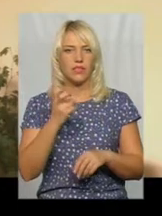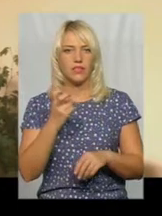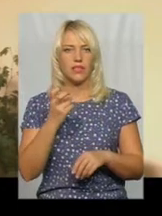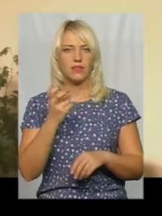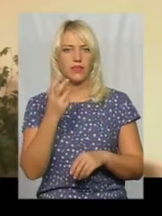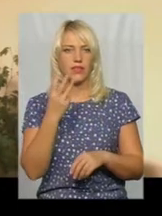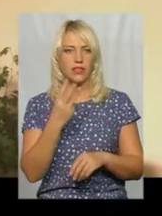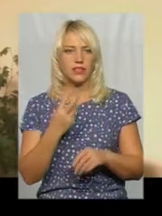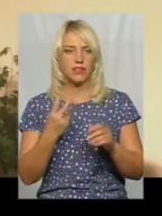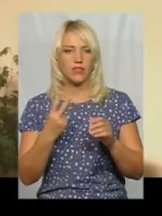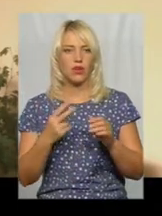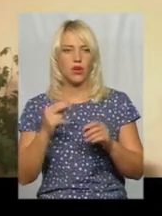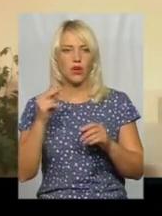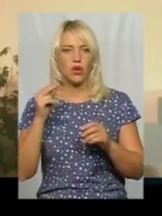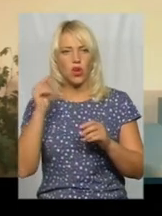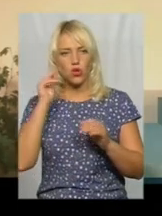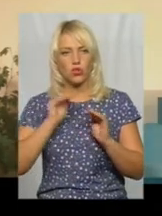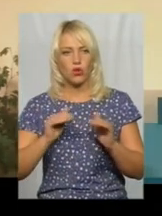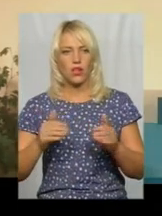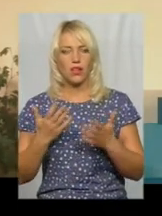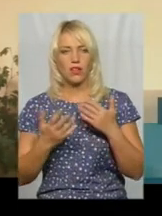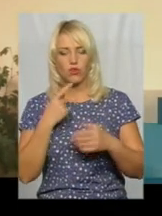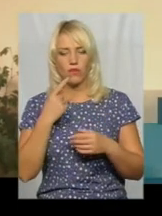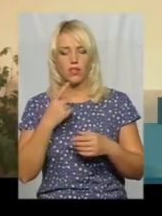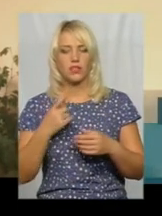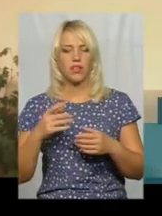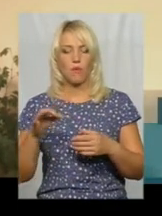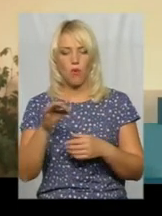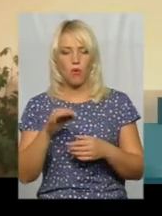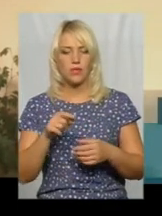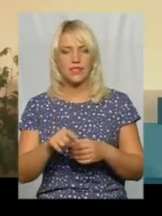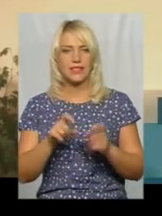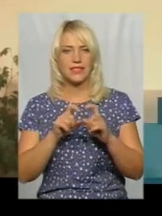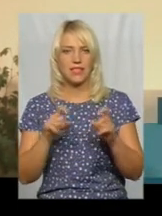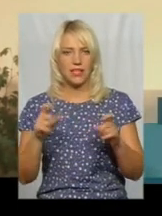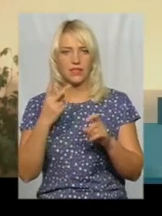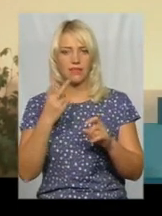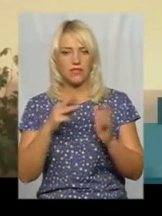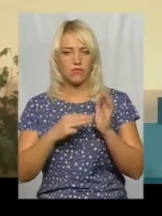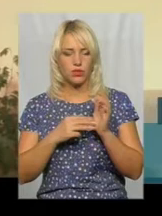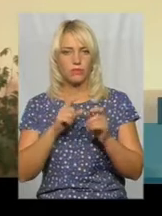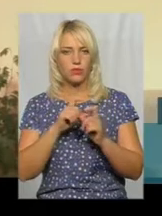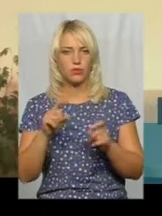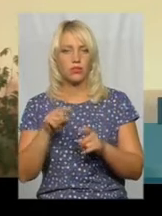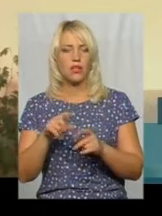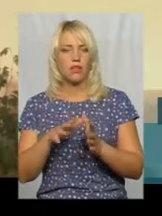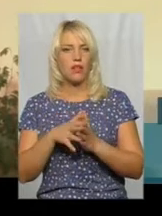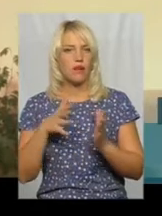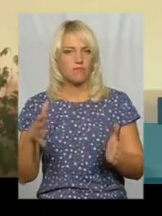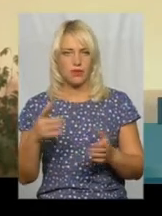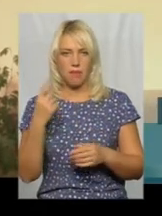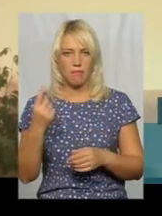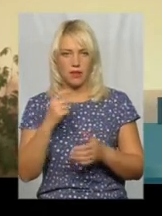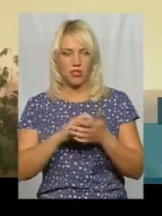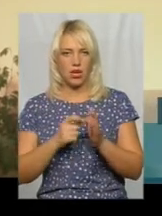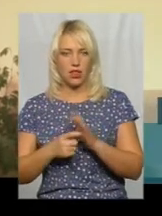Якщо брати у межах області, то це заклад, в якому найбільша кількість перших класів. В нас є ще такі окремі заклади дуже